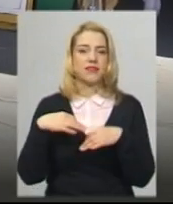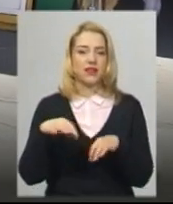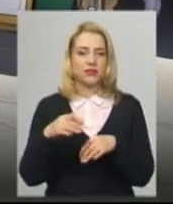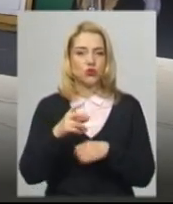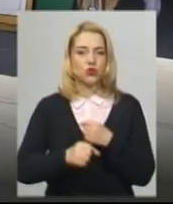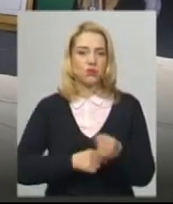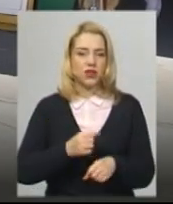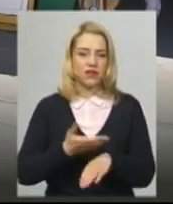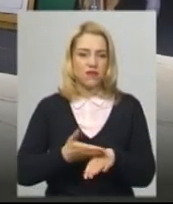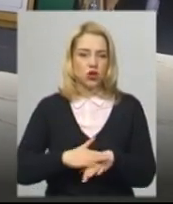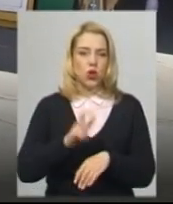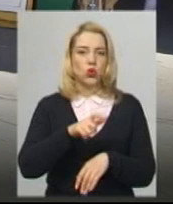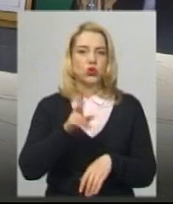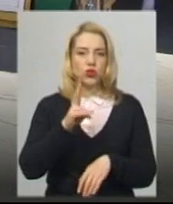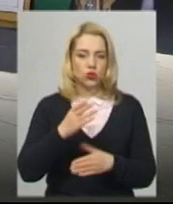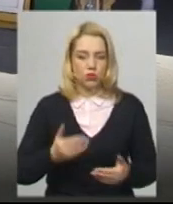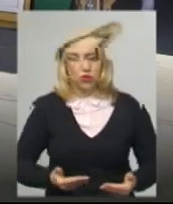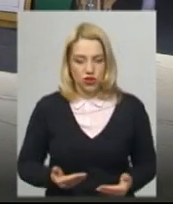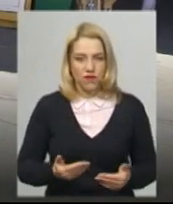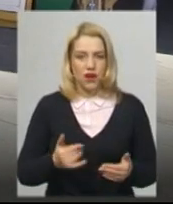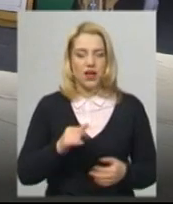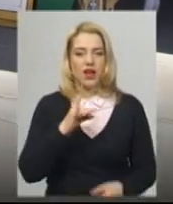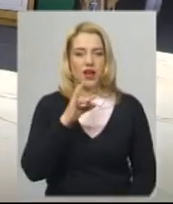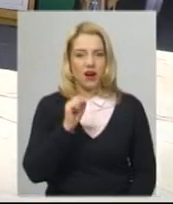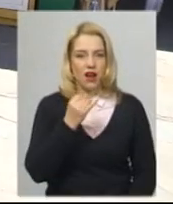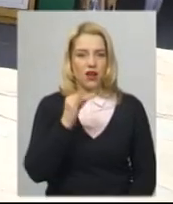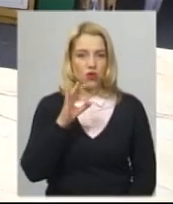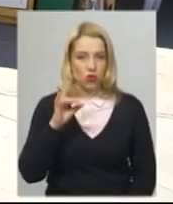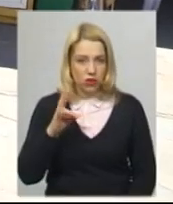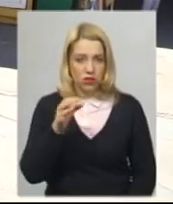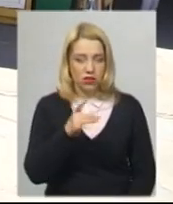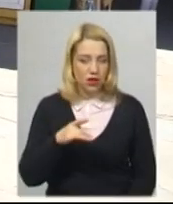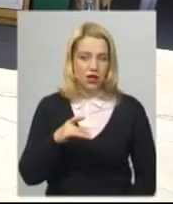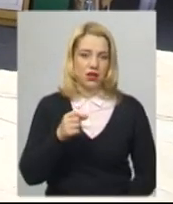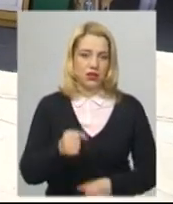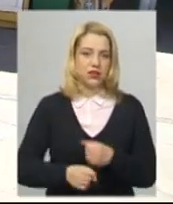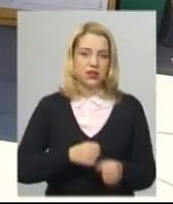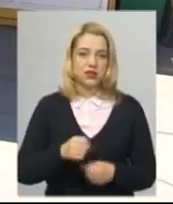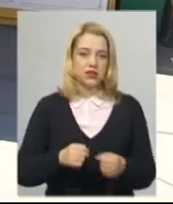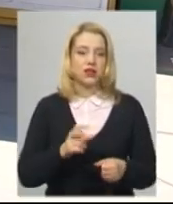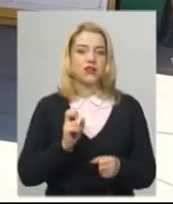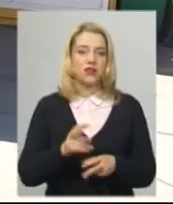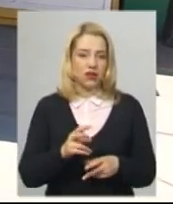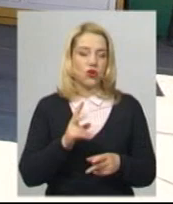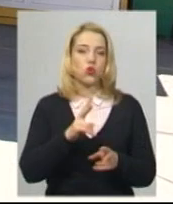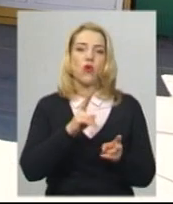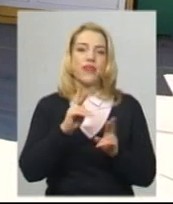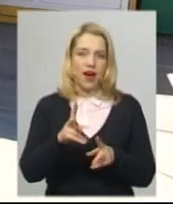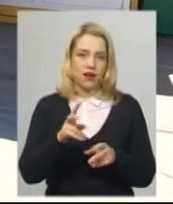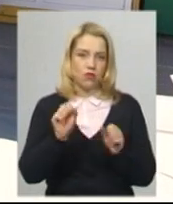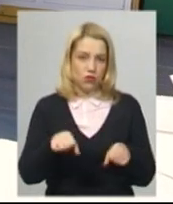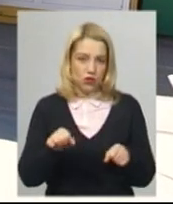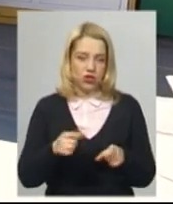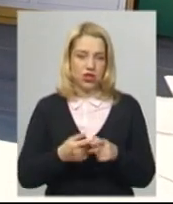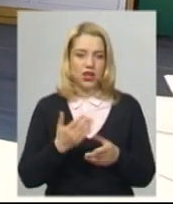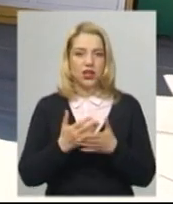які живуть в районі, працюють тут в нас, їздять і добираються. Хто як може. Є вікова категорія, більше